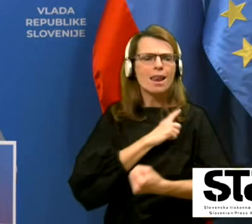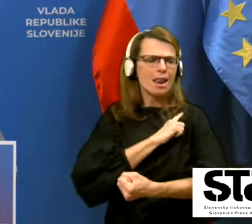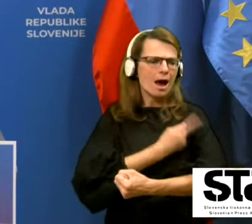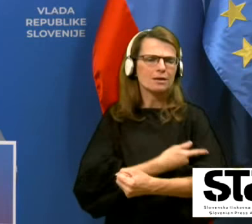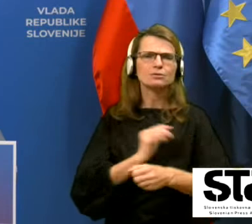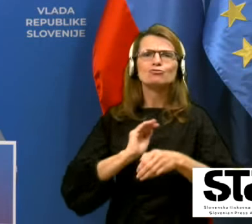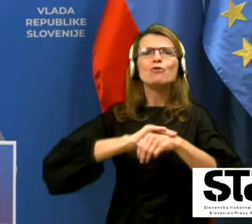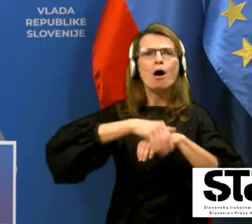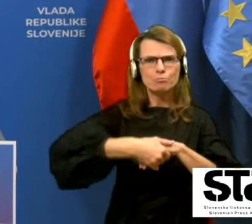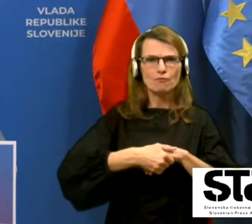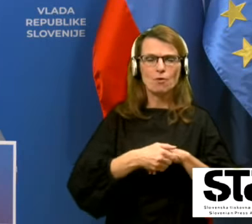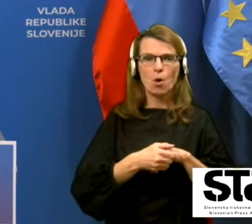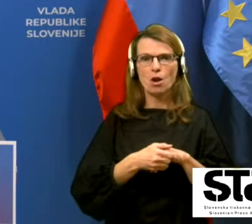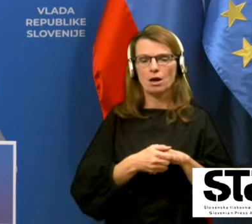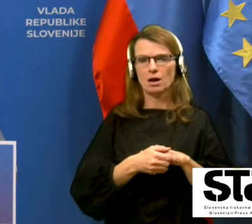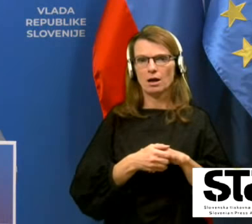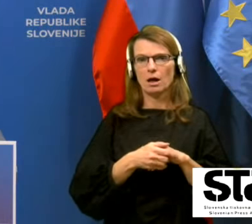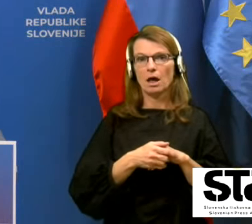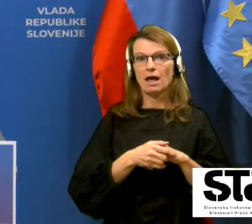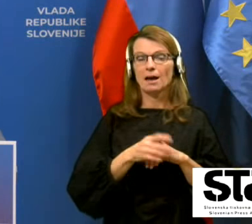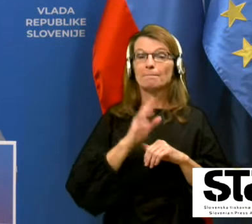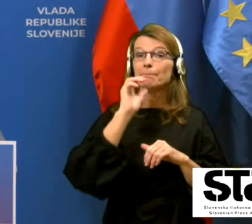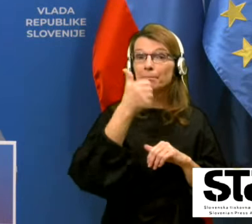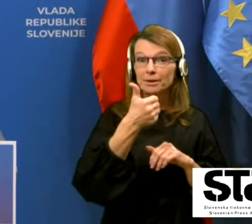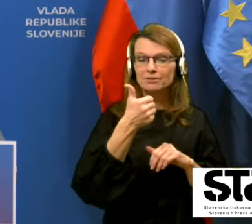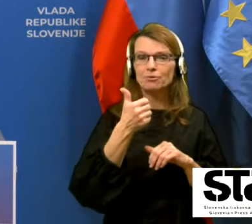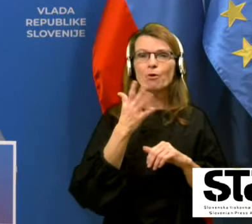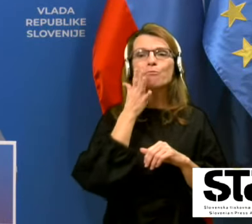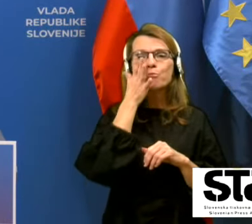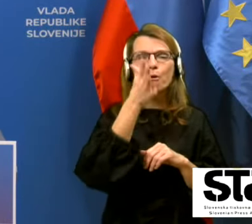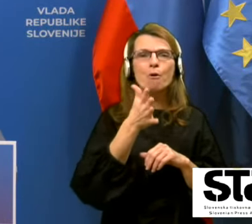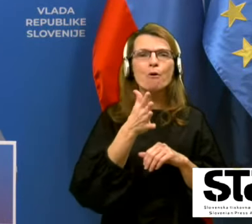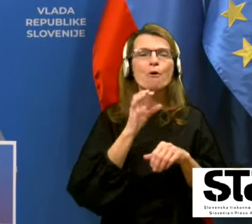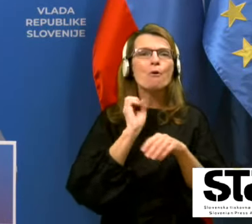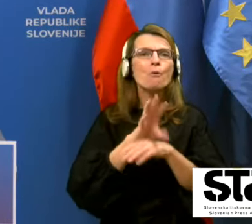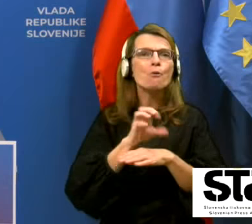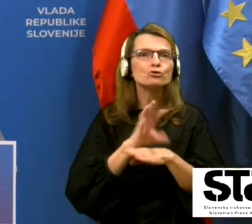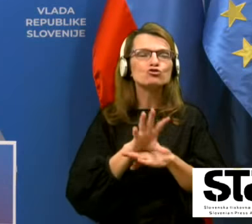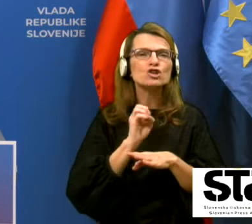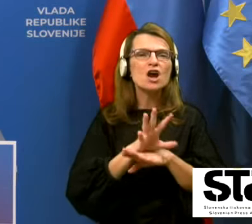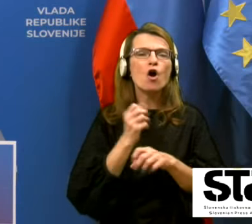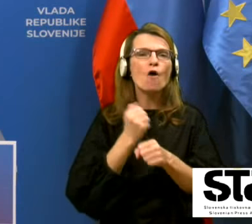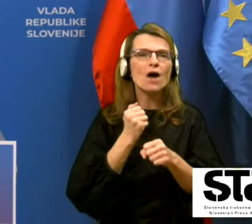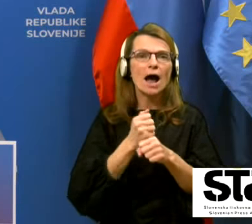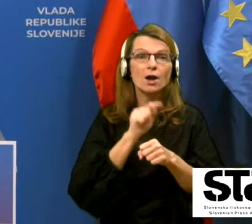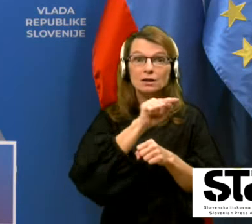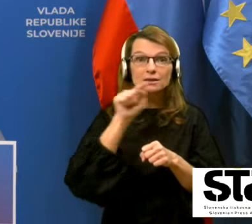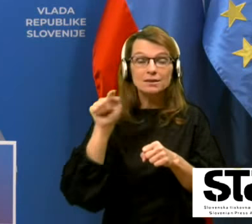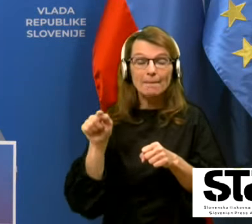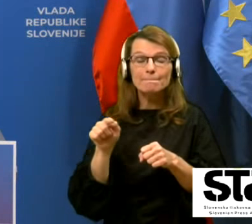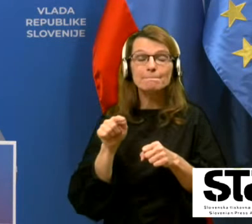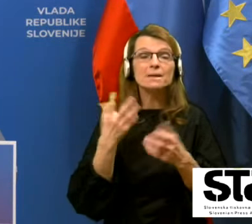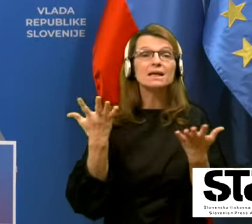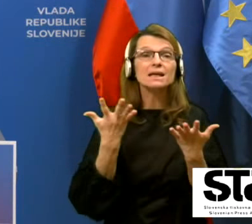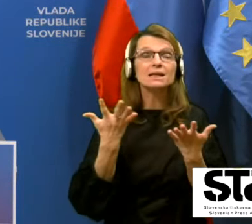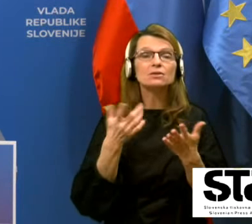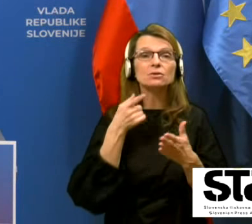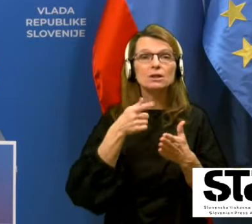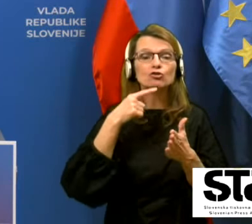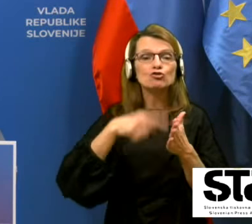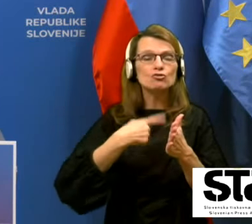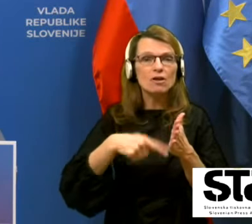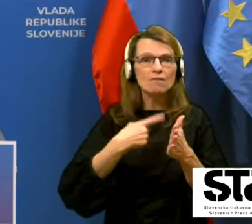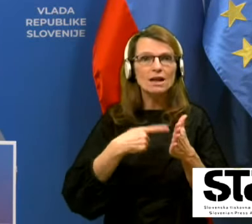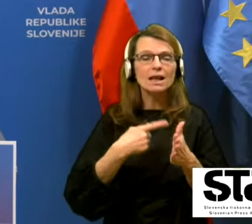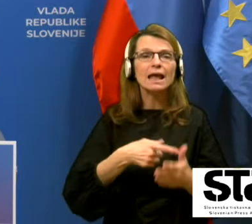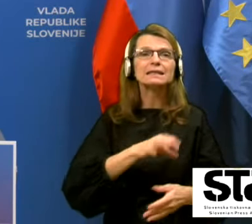učinkovalo tam, kjer so številke najbolj grozne. To pomeni na smrti.